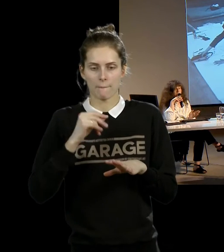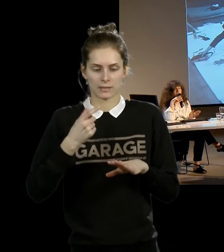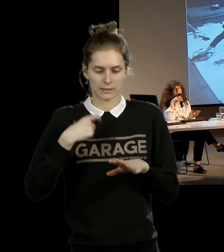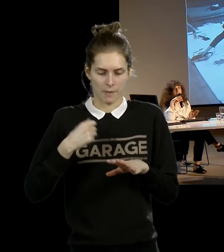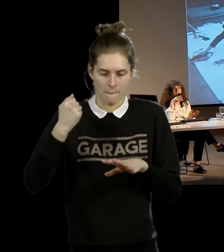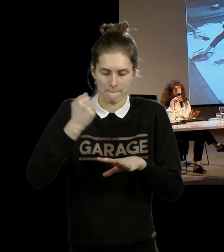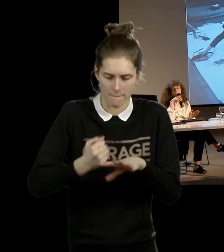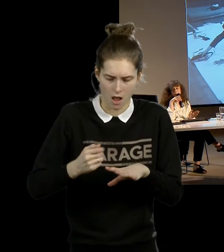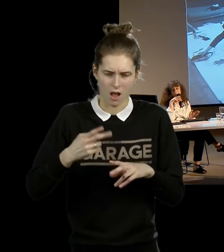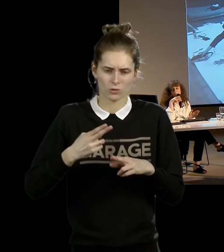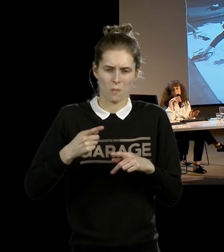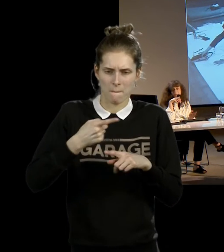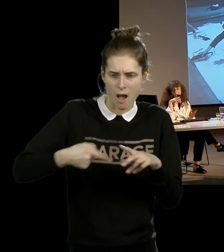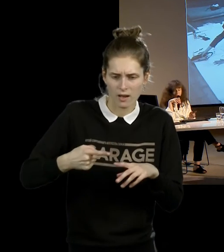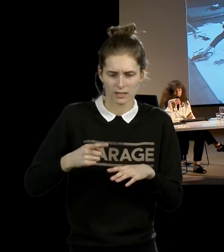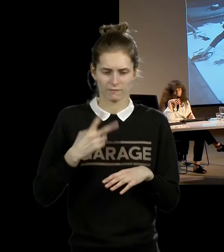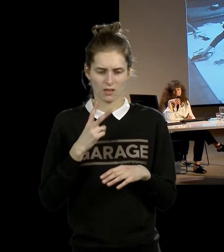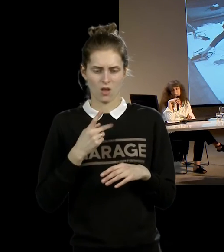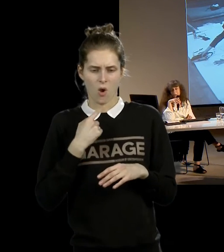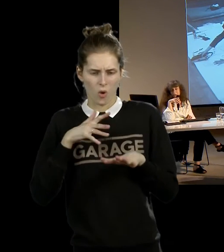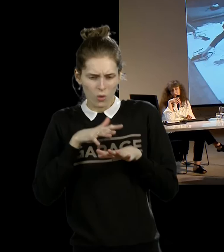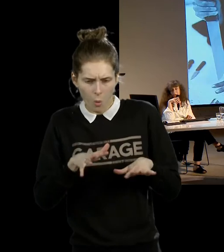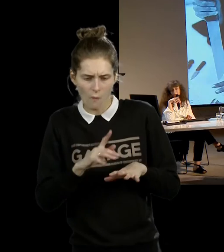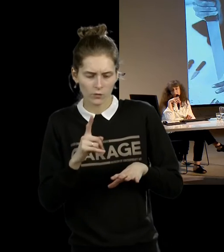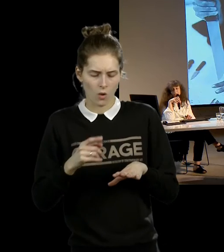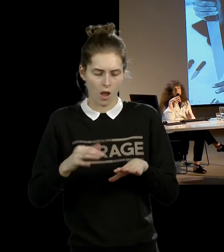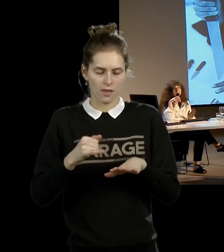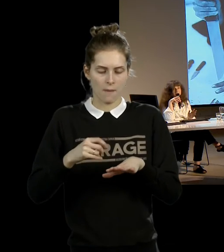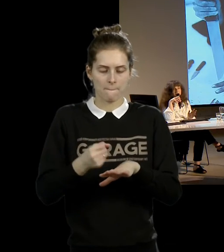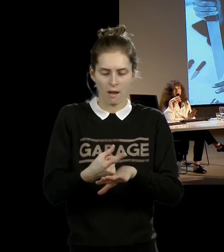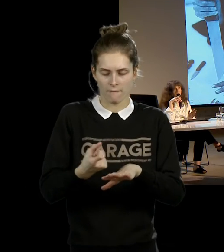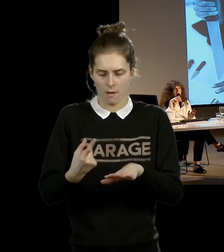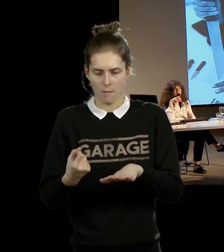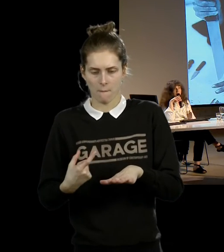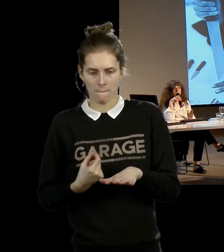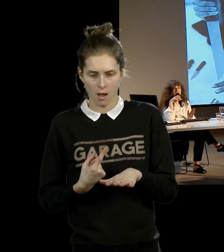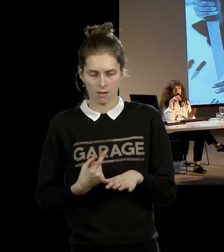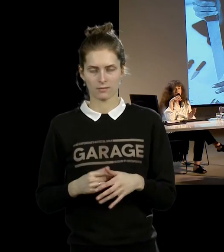порезы и кровавые пятна, которые появляются в результате этих действий.